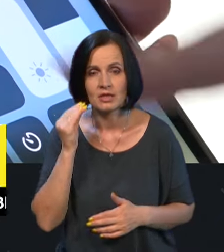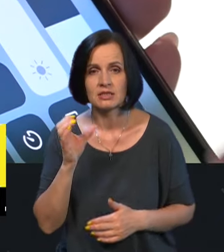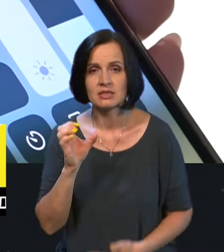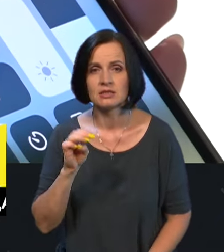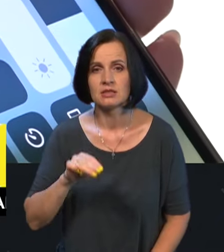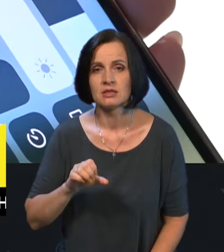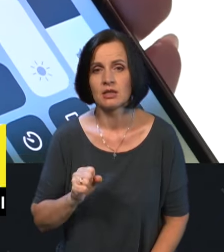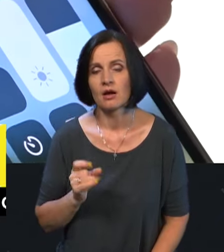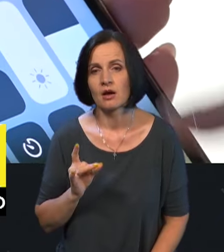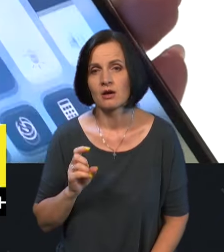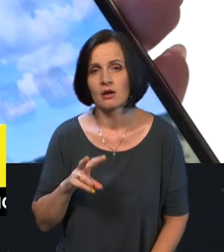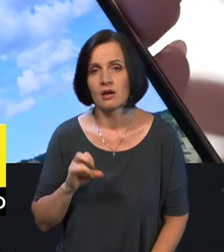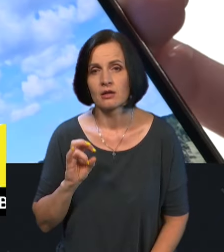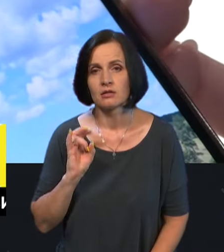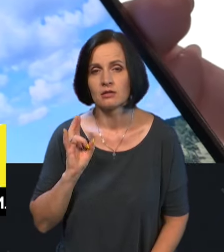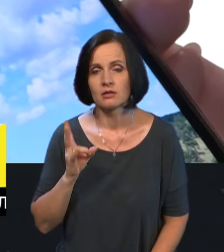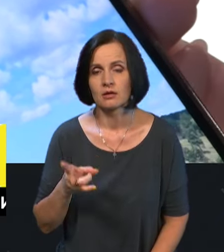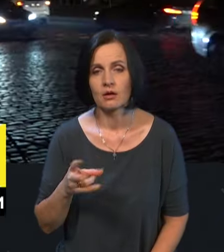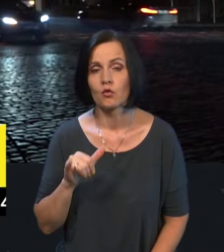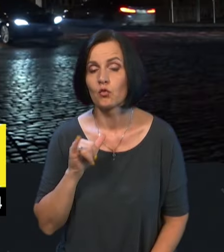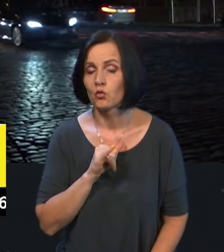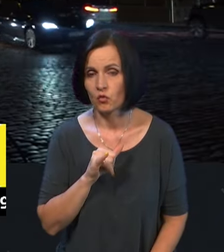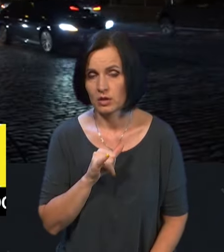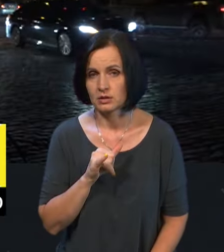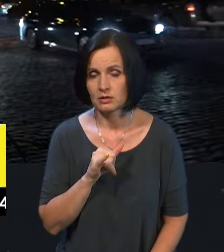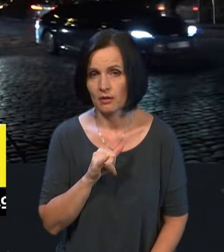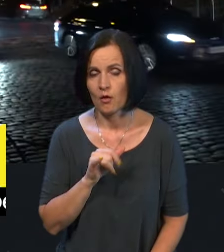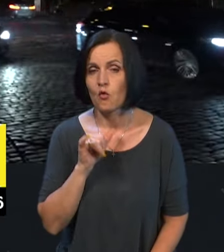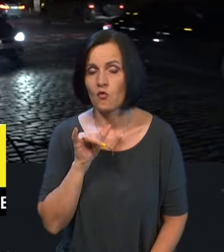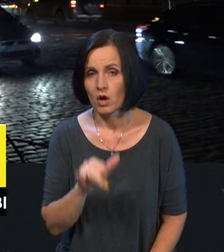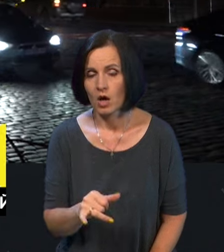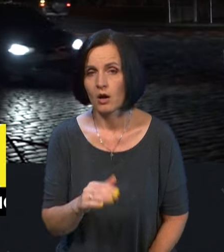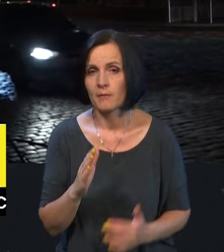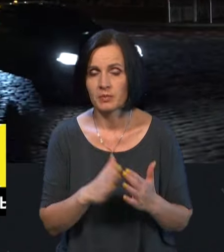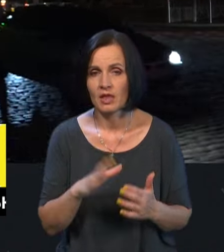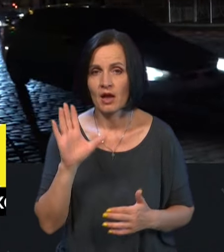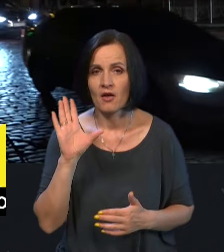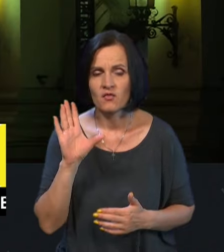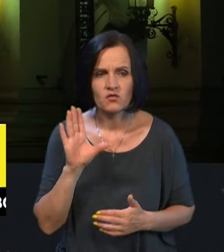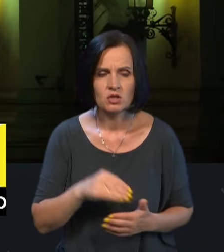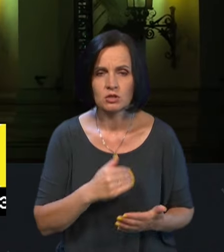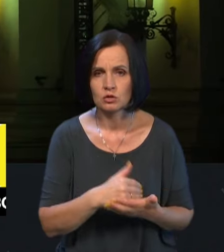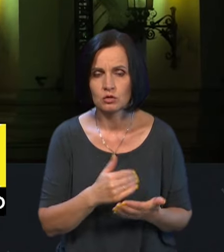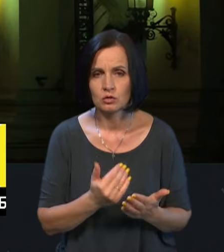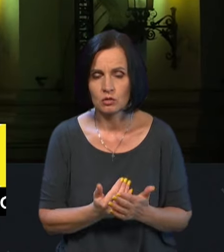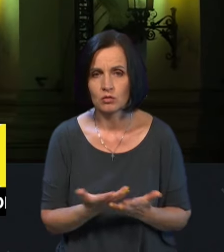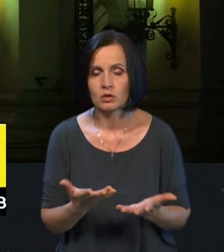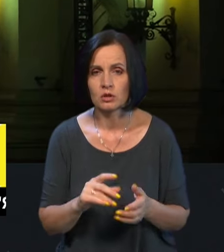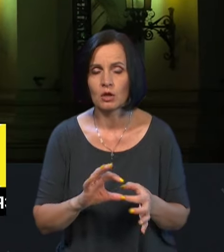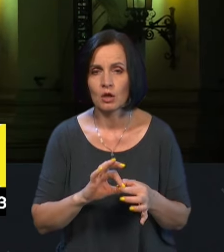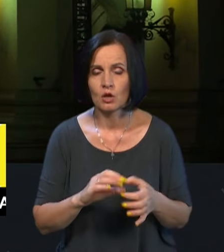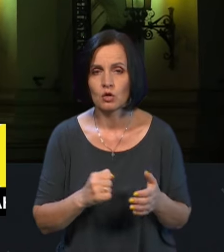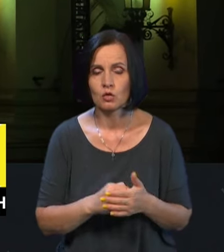повинні пам'ятати, що у вас, у вашому будинку всі пристрої, які підключені до інтернету, також